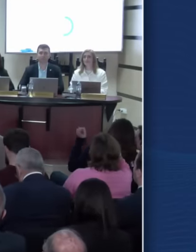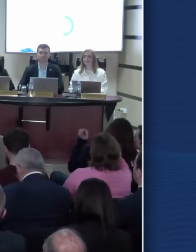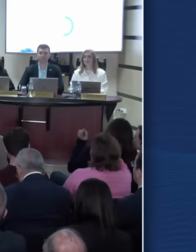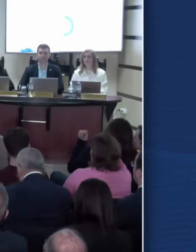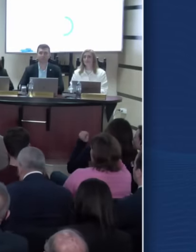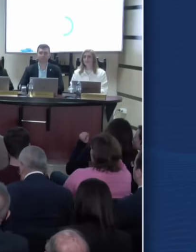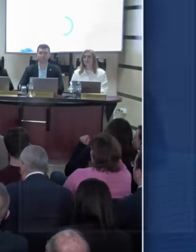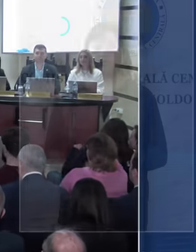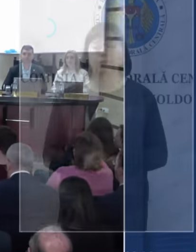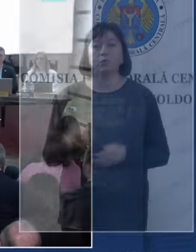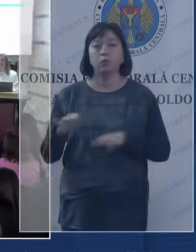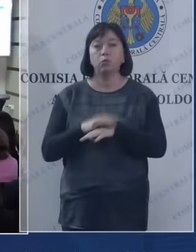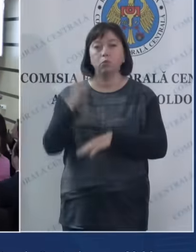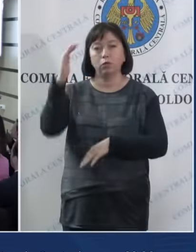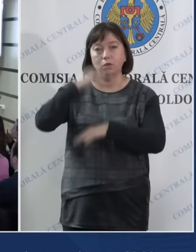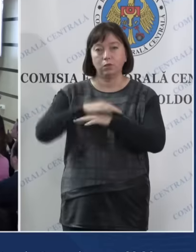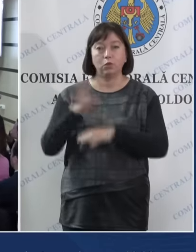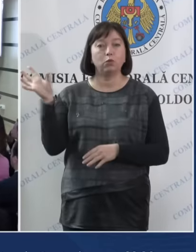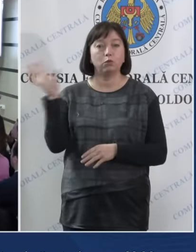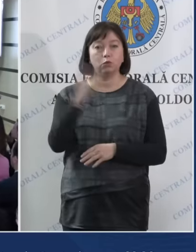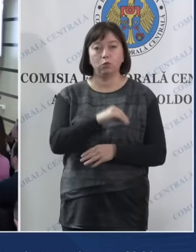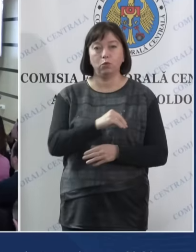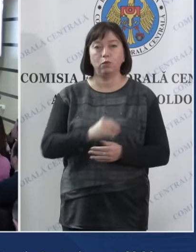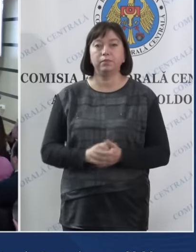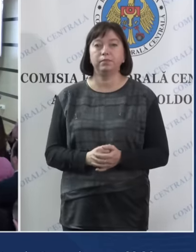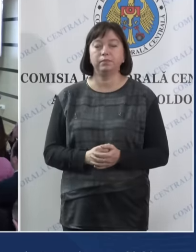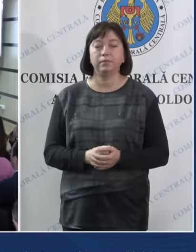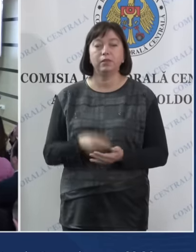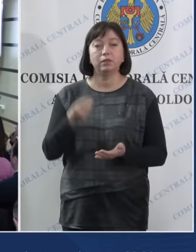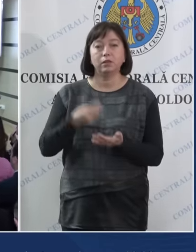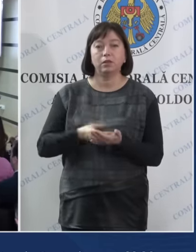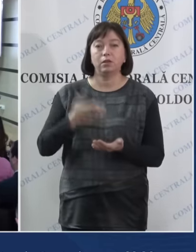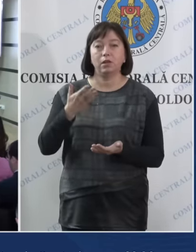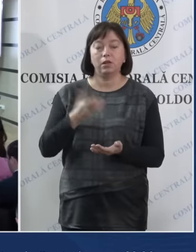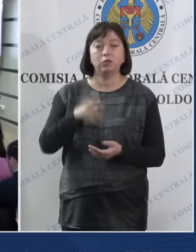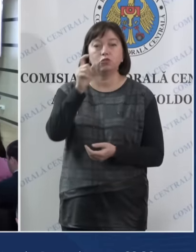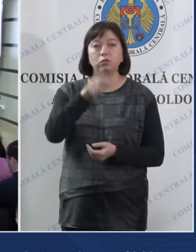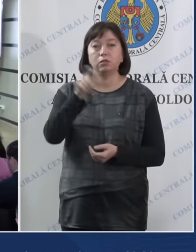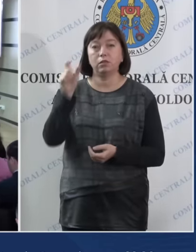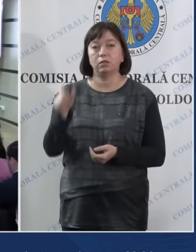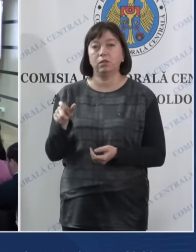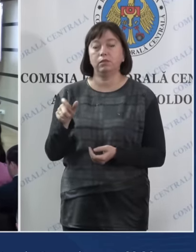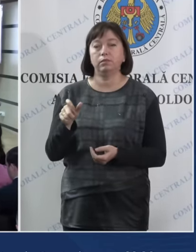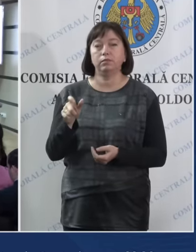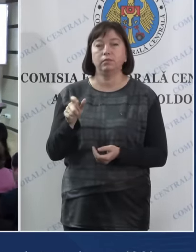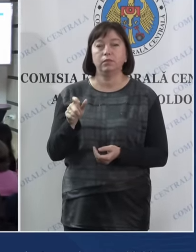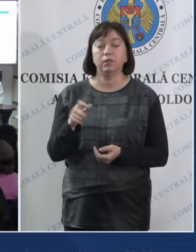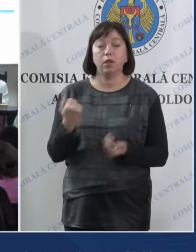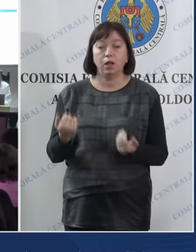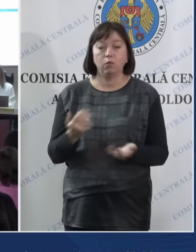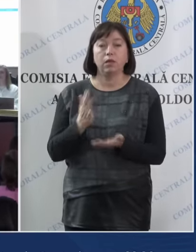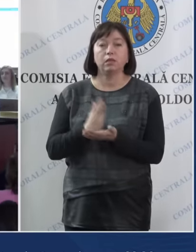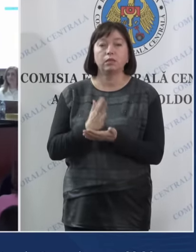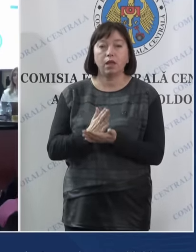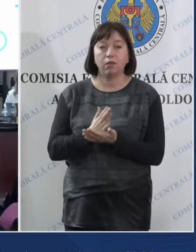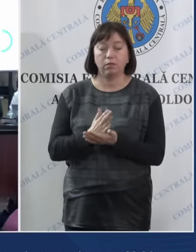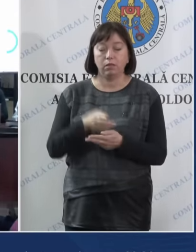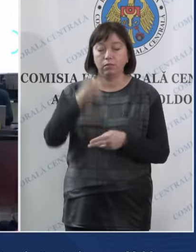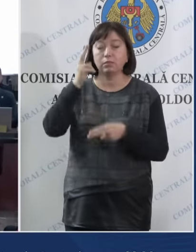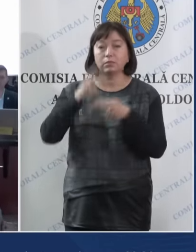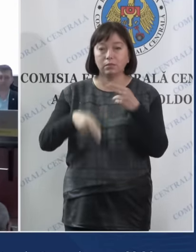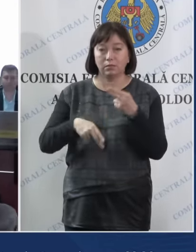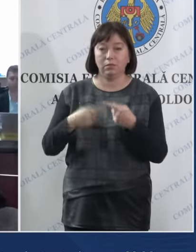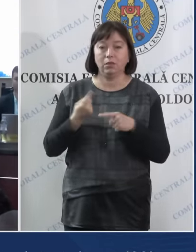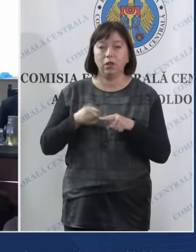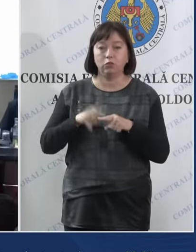Bună seara tuturor, dragi cetățeni! Ne aflăm în punctul culminant